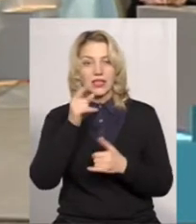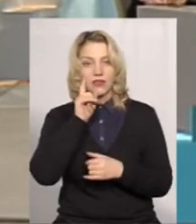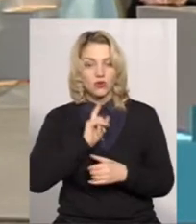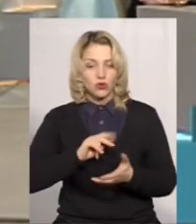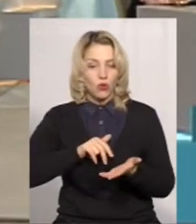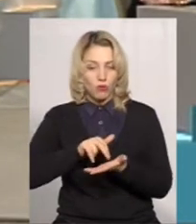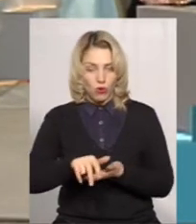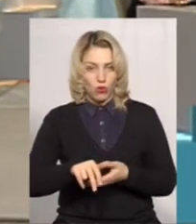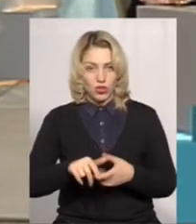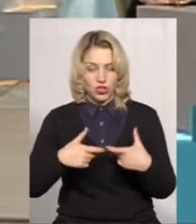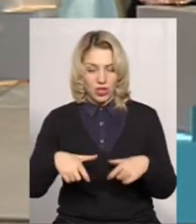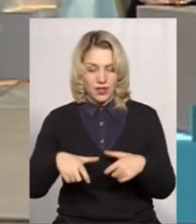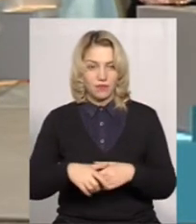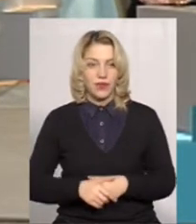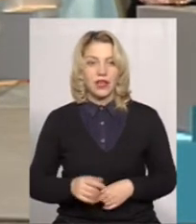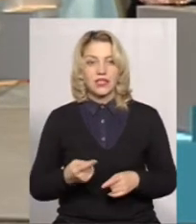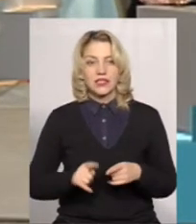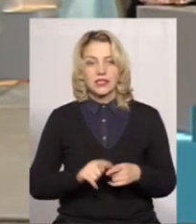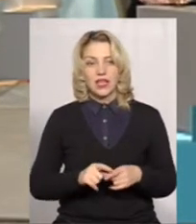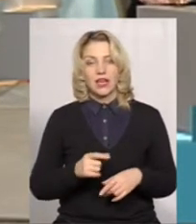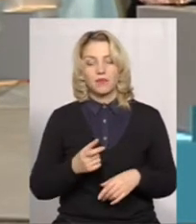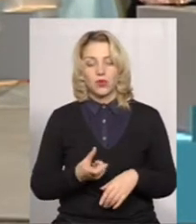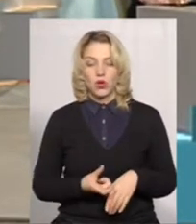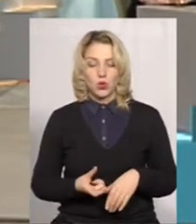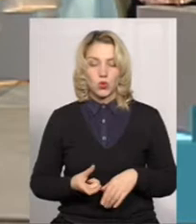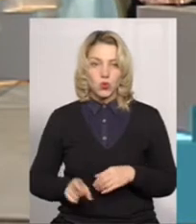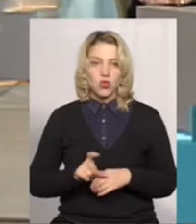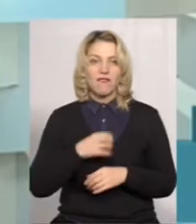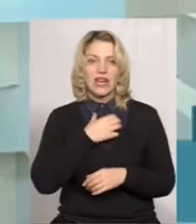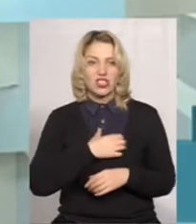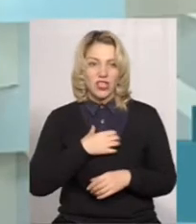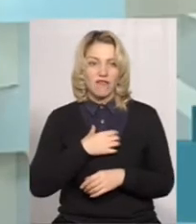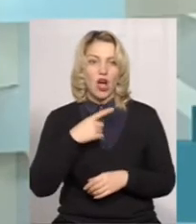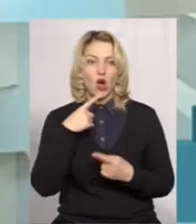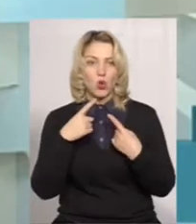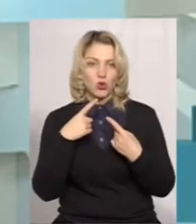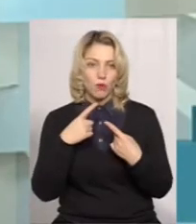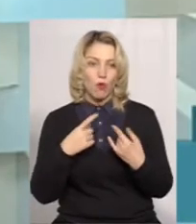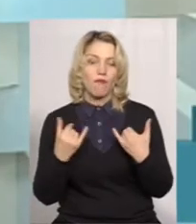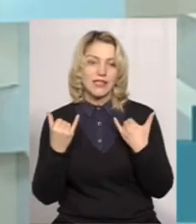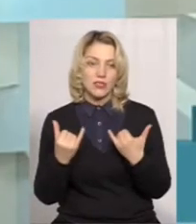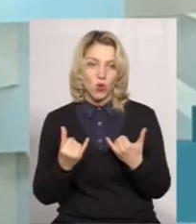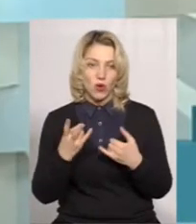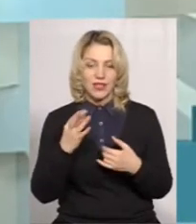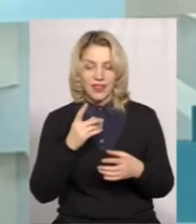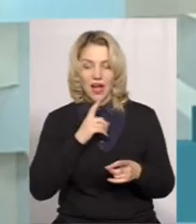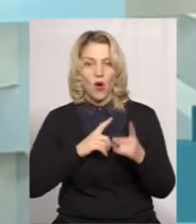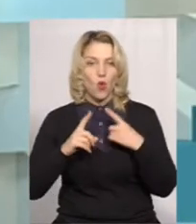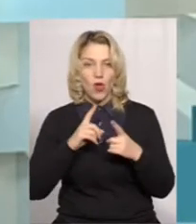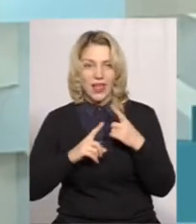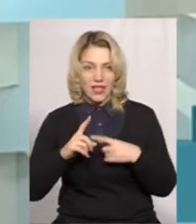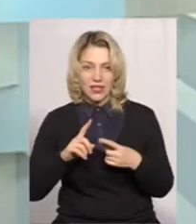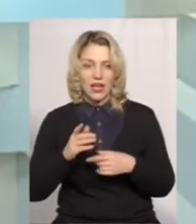проходження? Це дуже важлива розмова і сьогодні на колегії